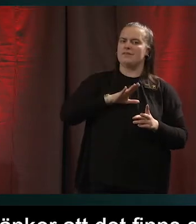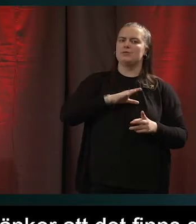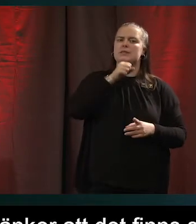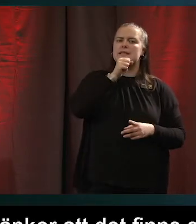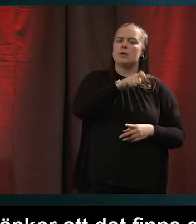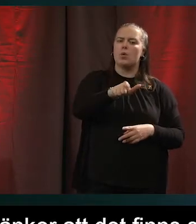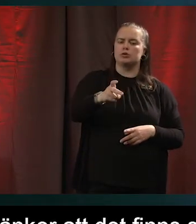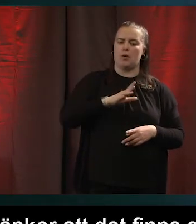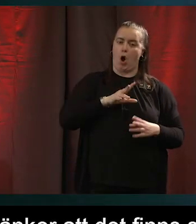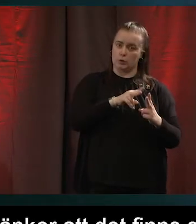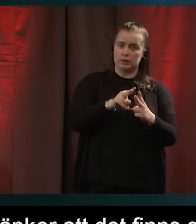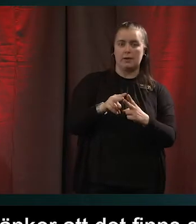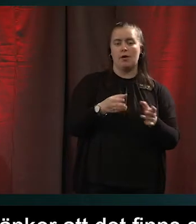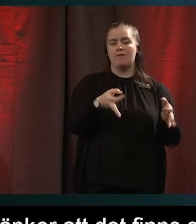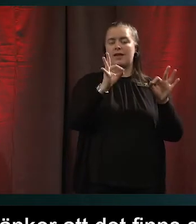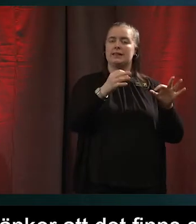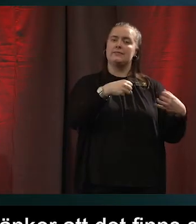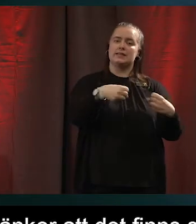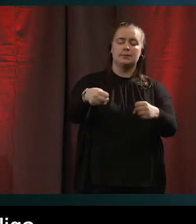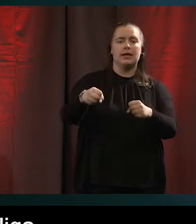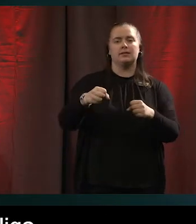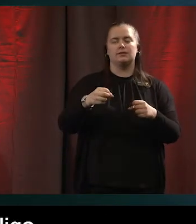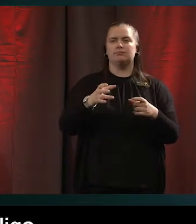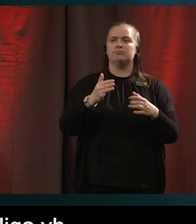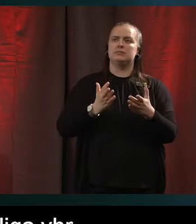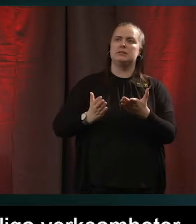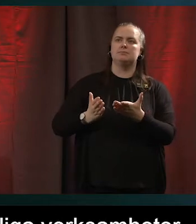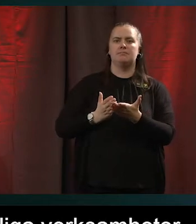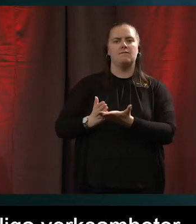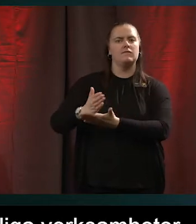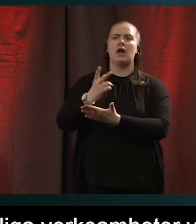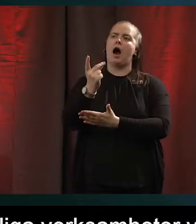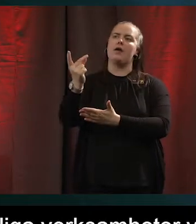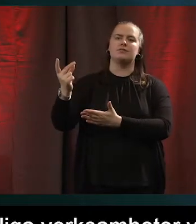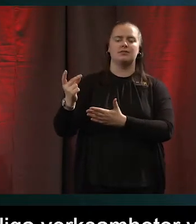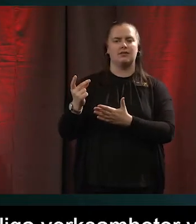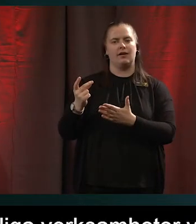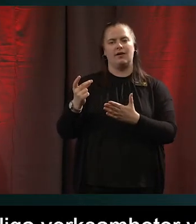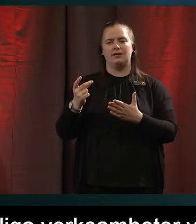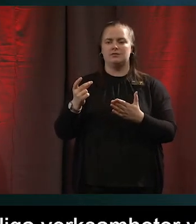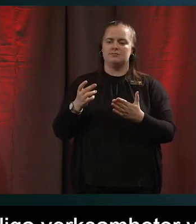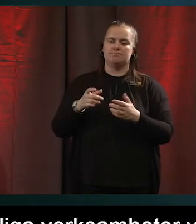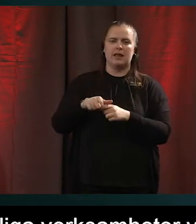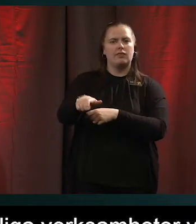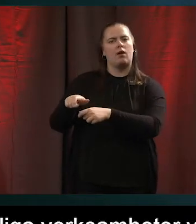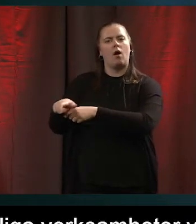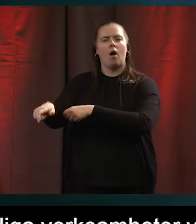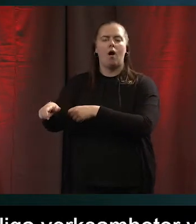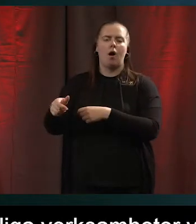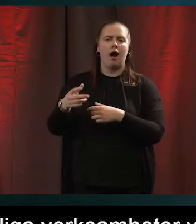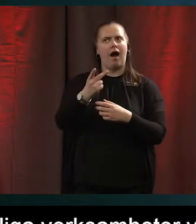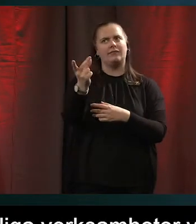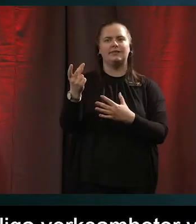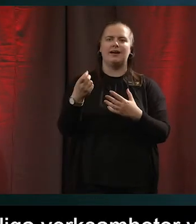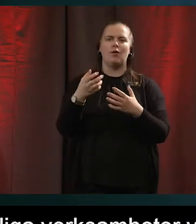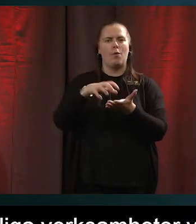att säga med offentliga verksamheter på genom andra punkter i de kommunala verksamheterna så att säga. Har